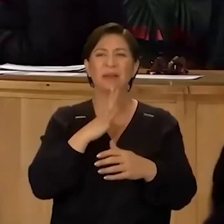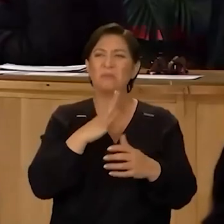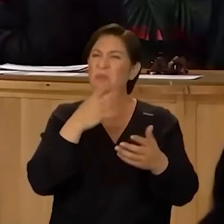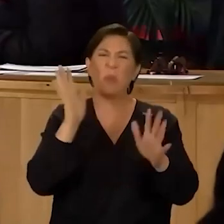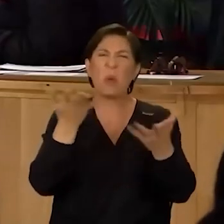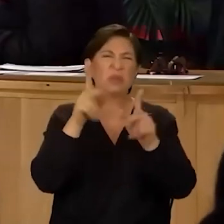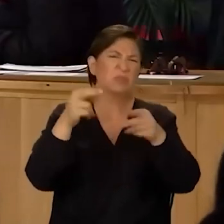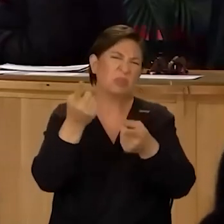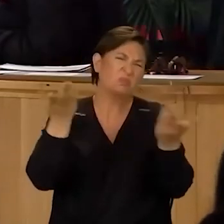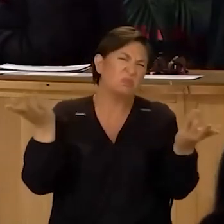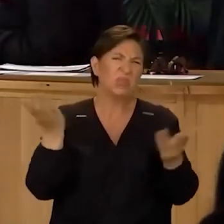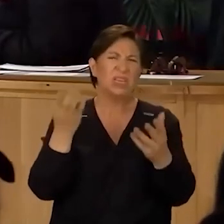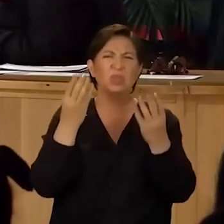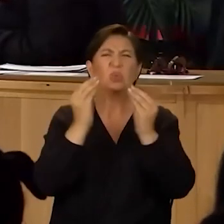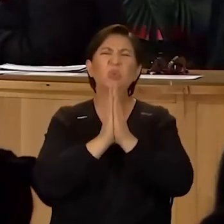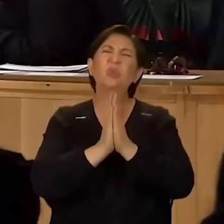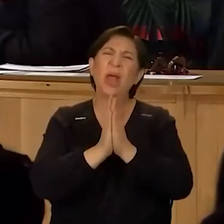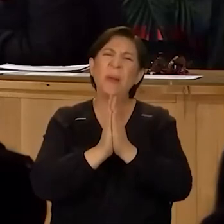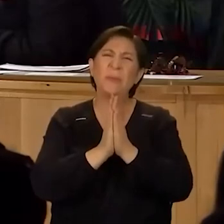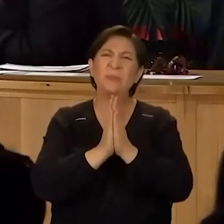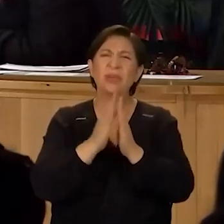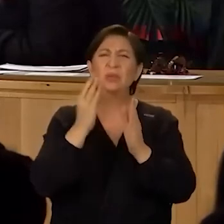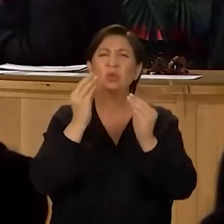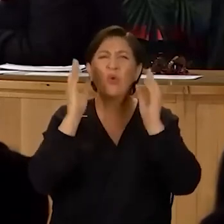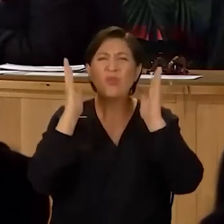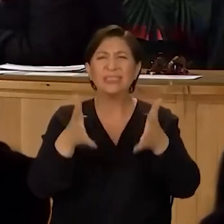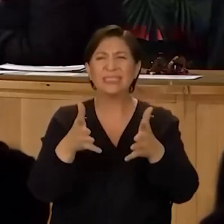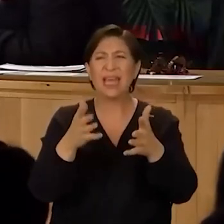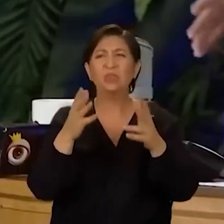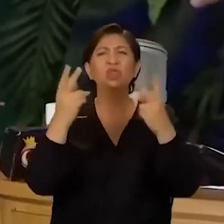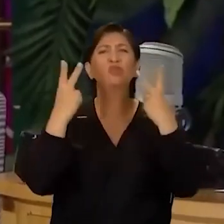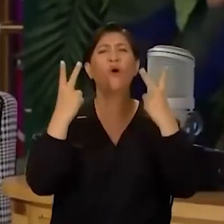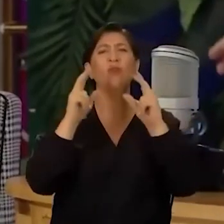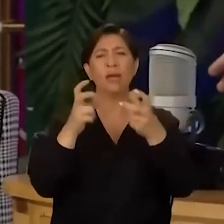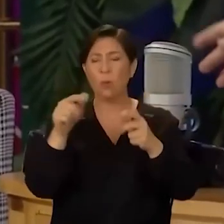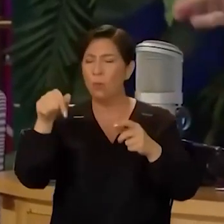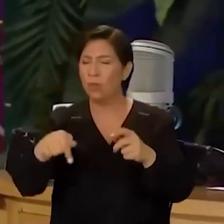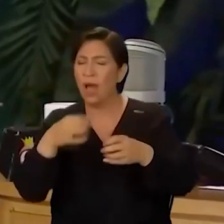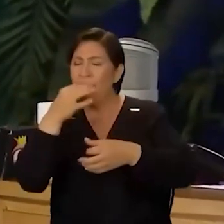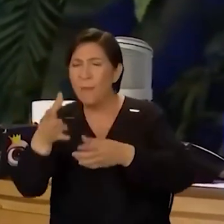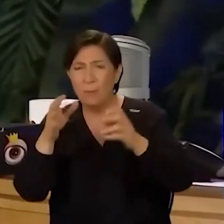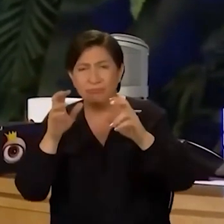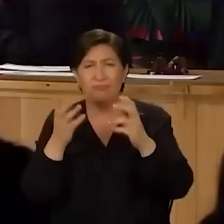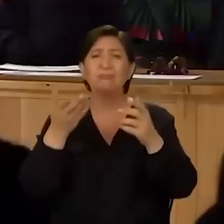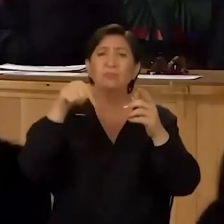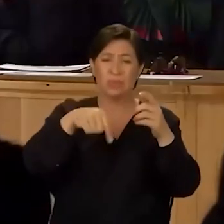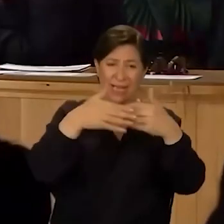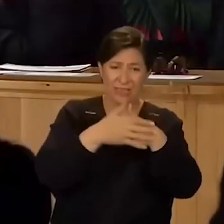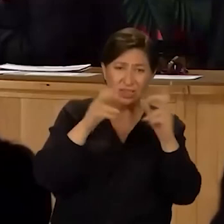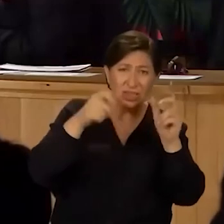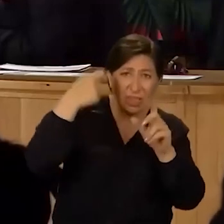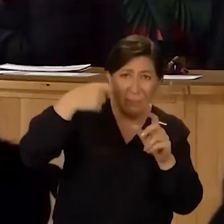Yani bilmiyorum onun gibi bir şey. Çünkü çok özür dilerim. Estağfurullah. Çok fazla. Hem şov radyodaki program, hem buradaki kabaretdeki oyunlar, hem televizyon